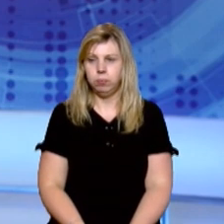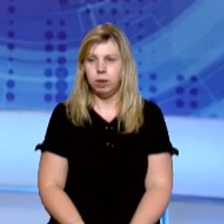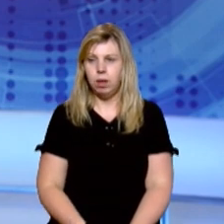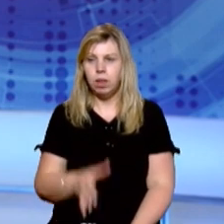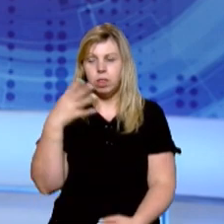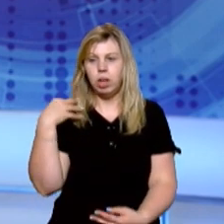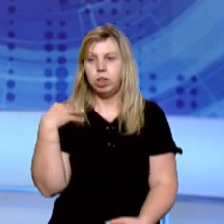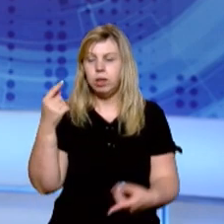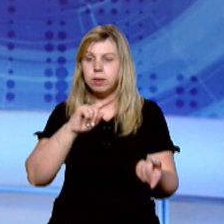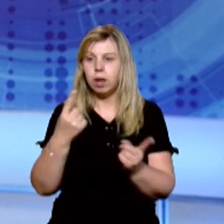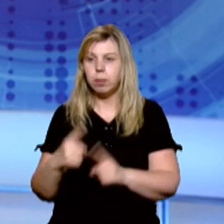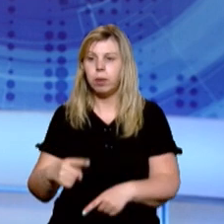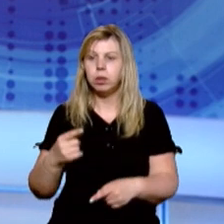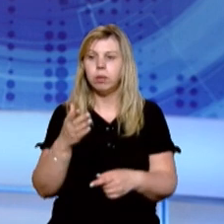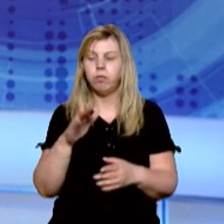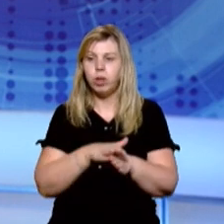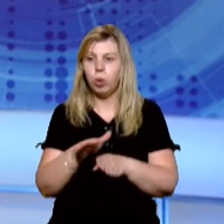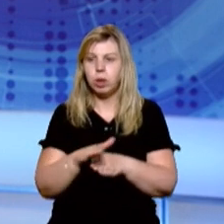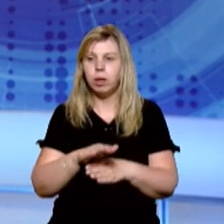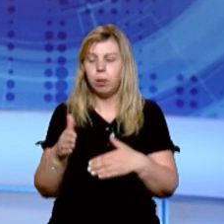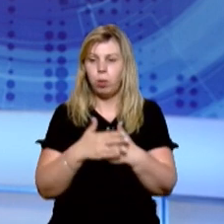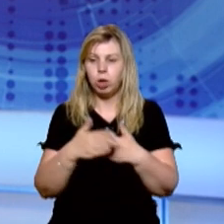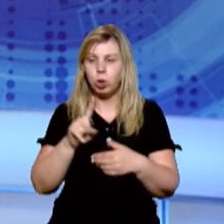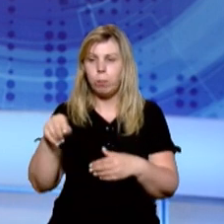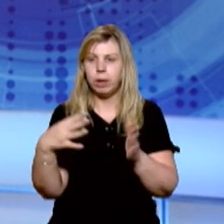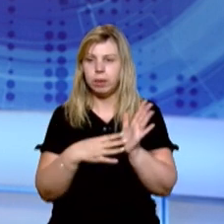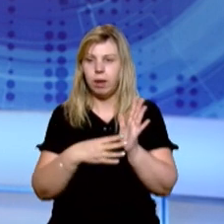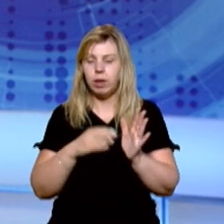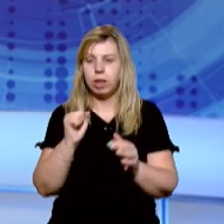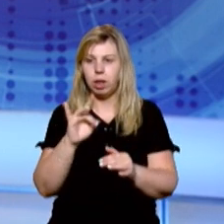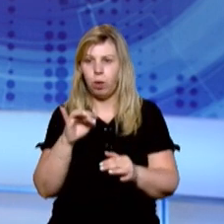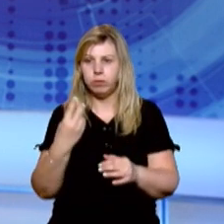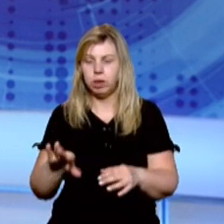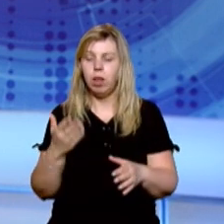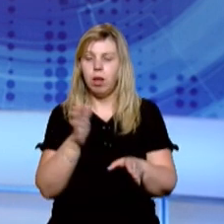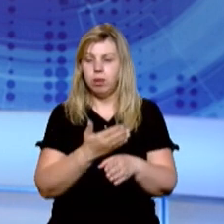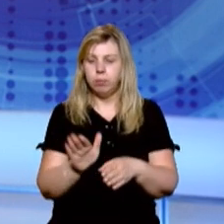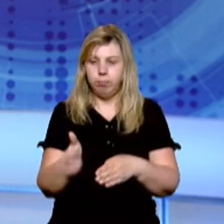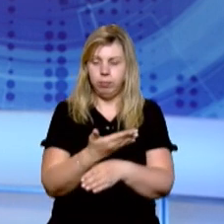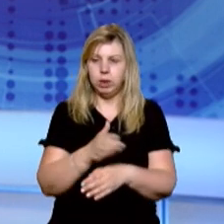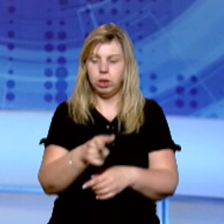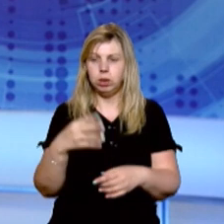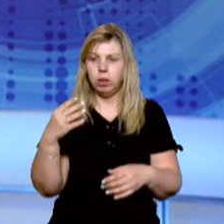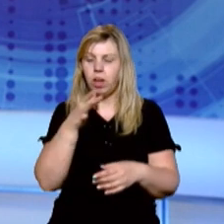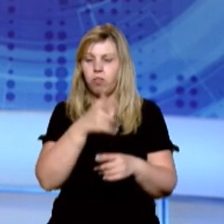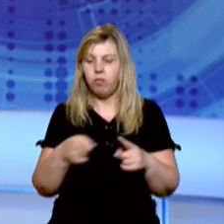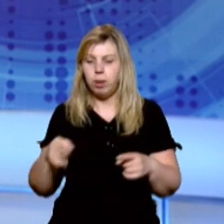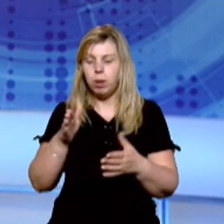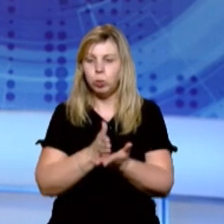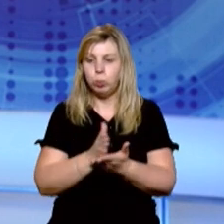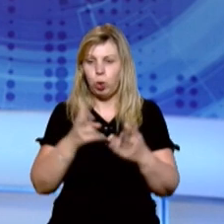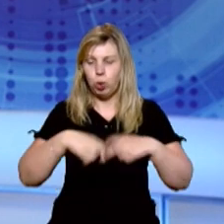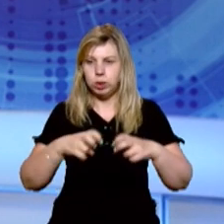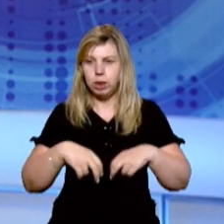Начальника Закарпатської установи виконання покарань номер 9 Василя Анталовського відсторонили від посади на час службового